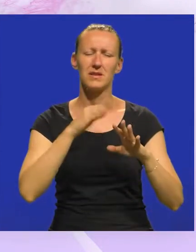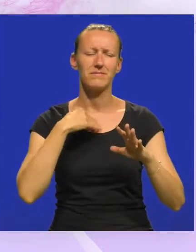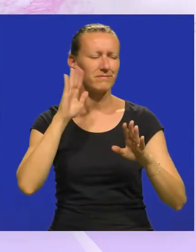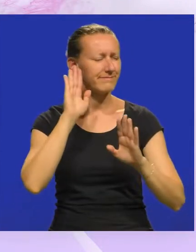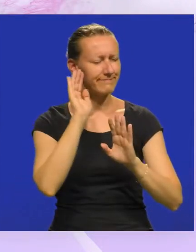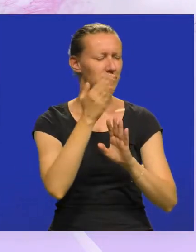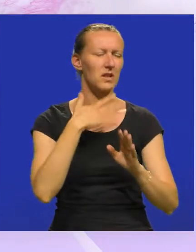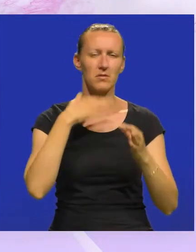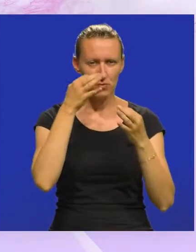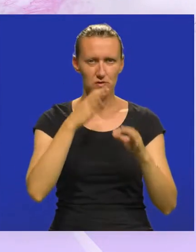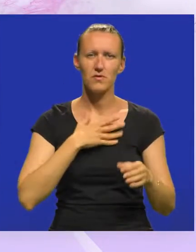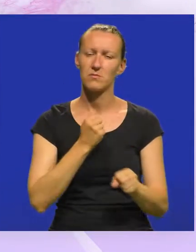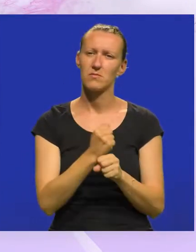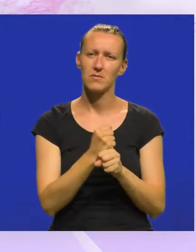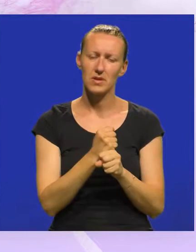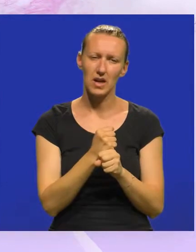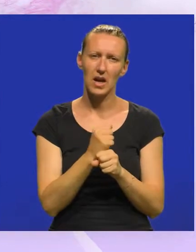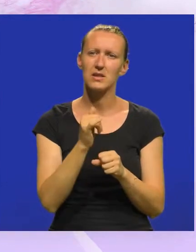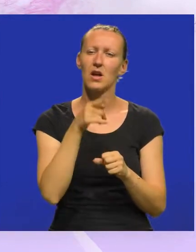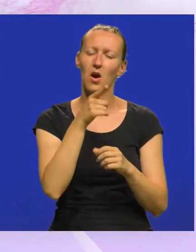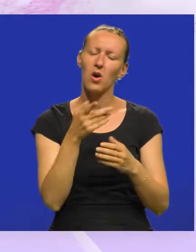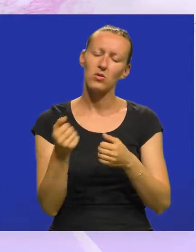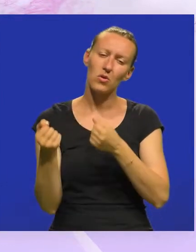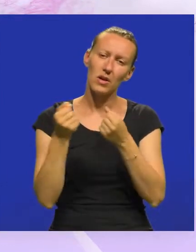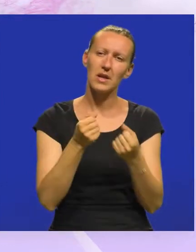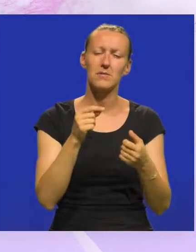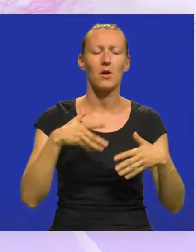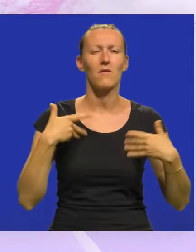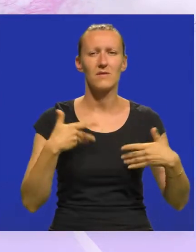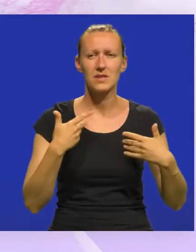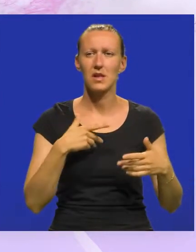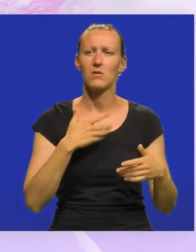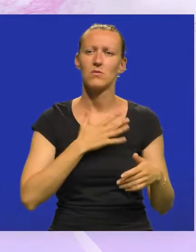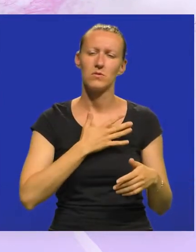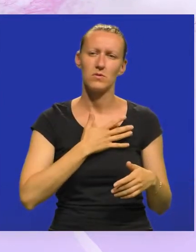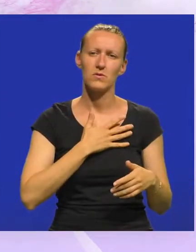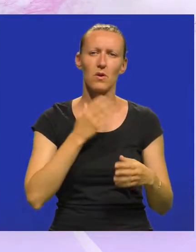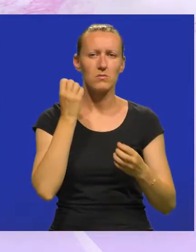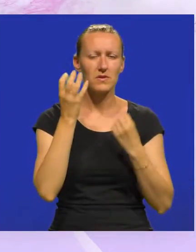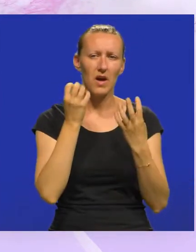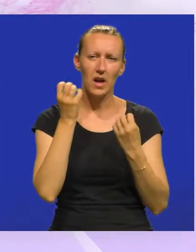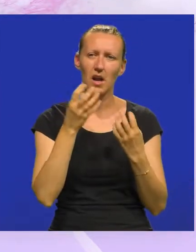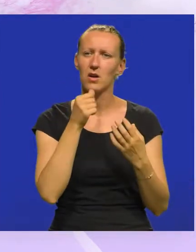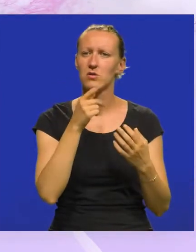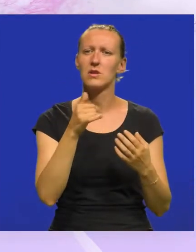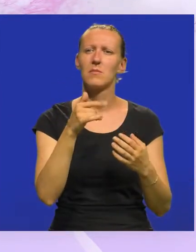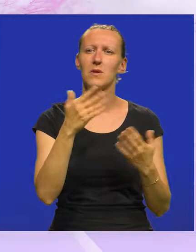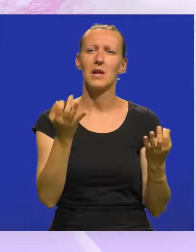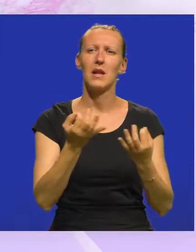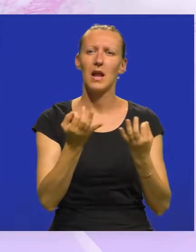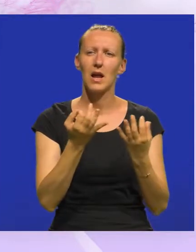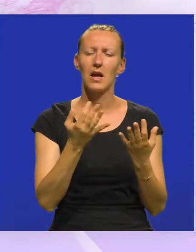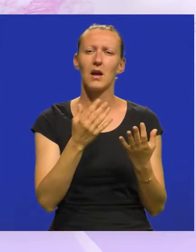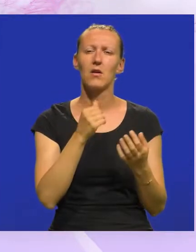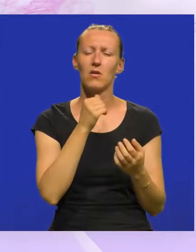i da se posvetim radu, da onesam neku radost u svom stvaralaštvu, što sam na neki